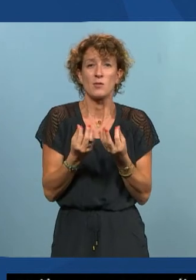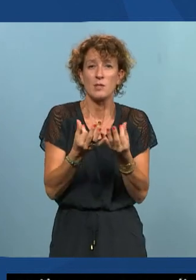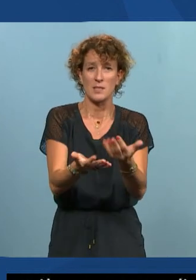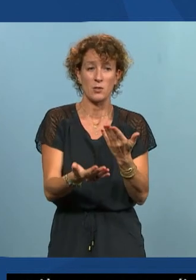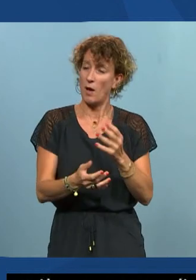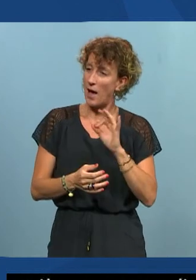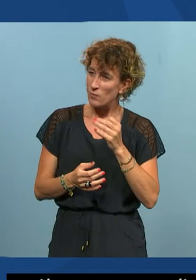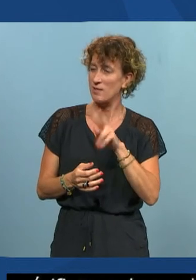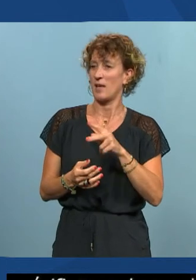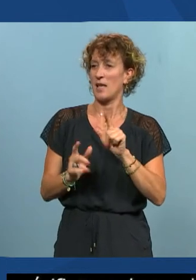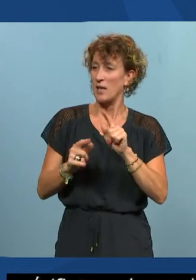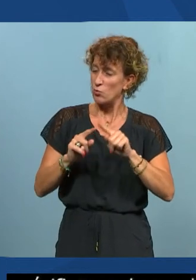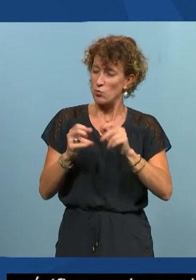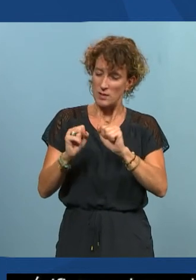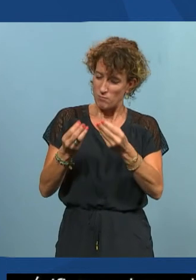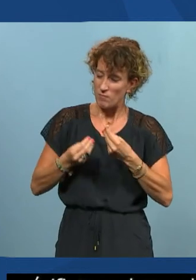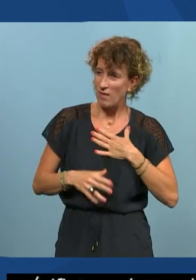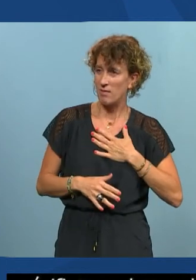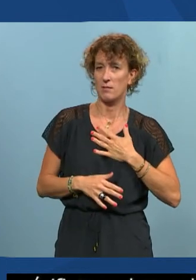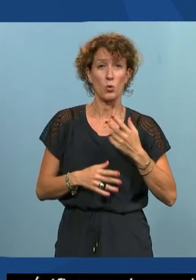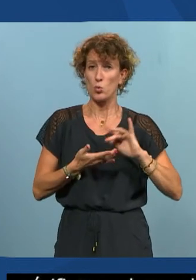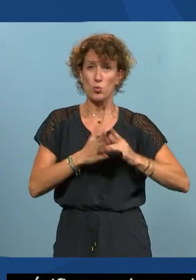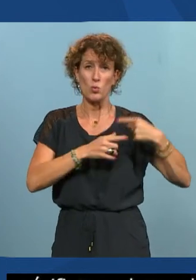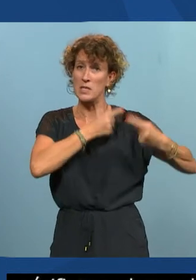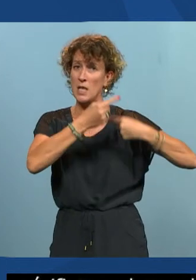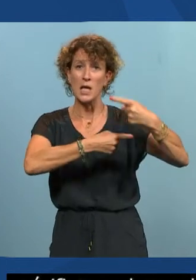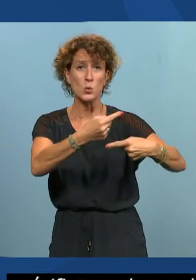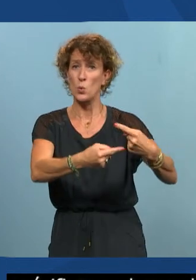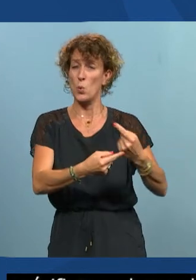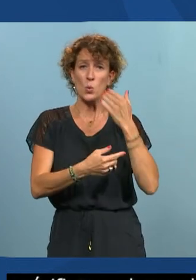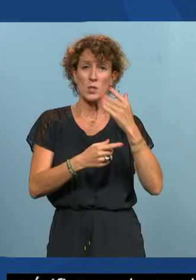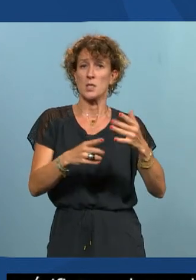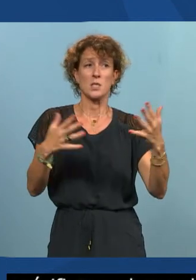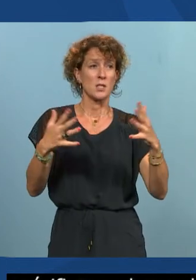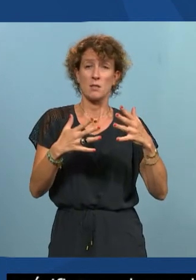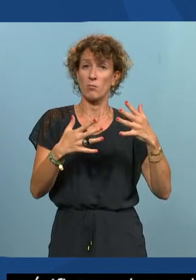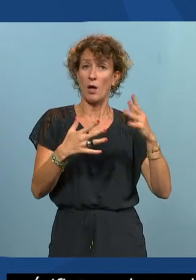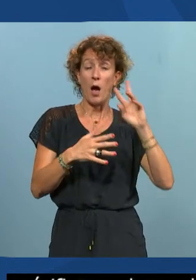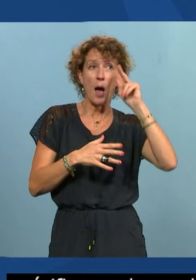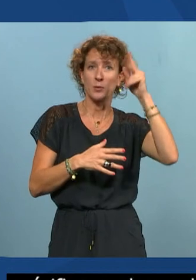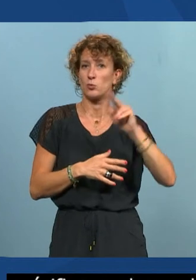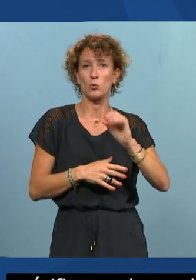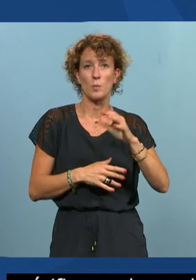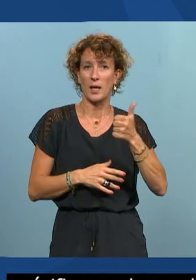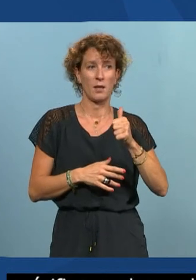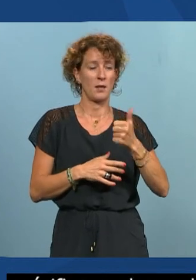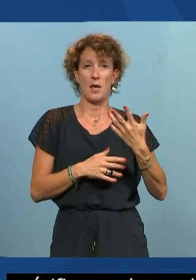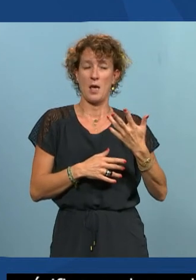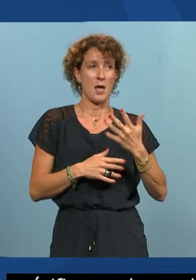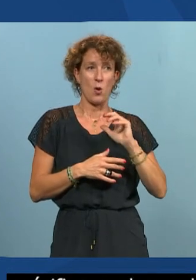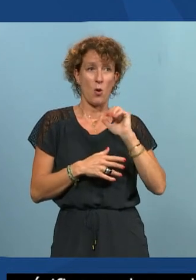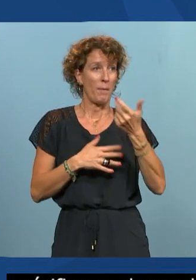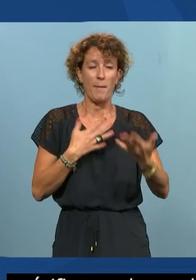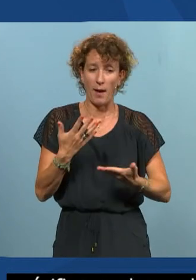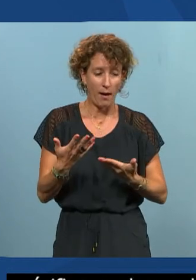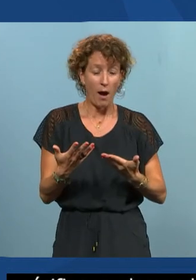peuvent m'aider toutes générations confondues du coup on peut avoir baigné dans le numérique et puis se rendre compte que du jour au lendemain que ce numérique-là il peut